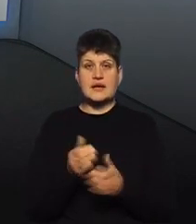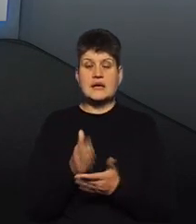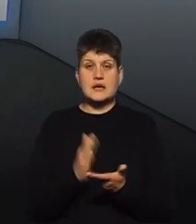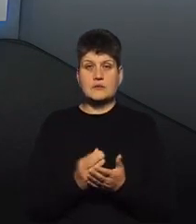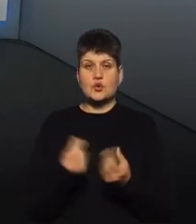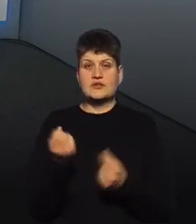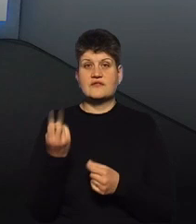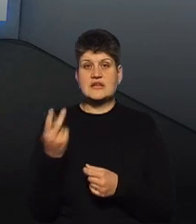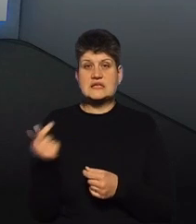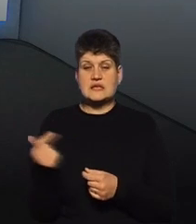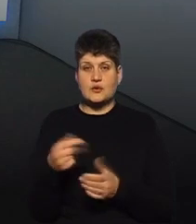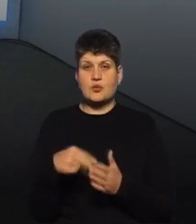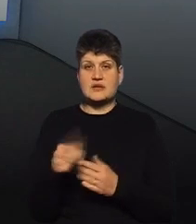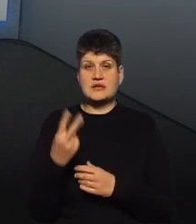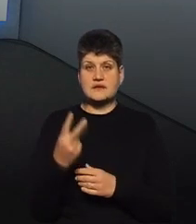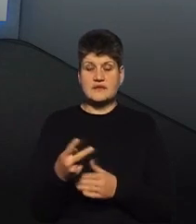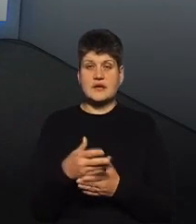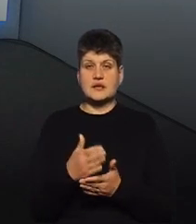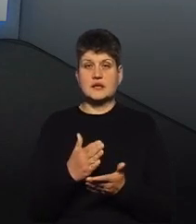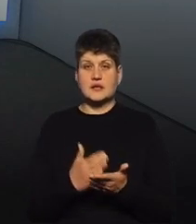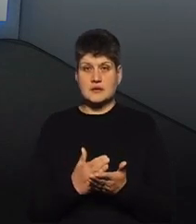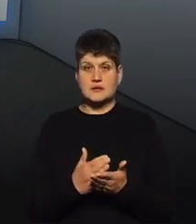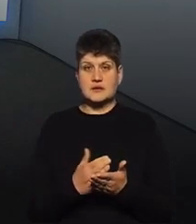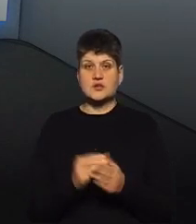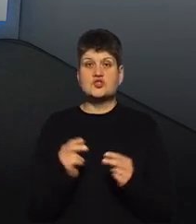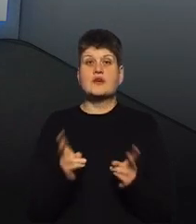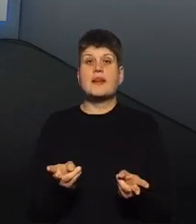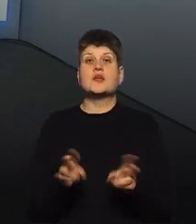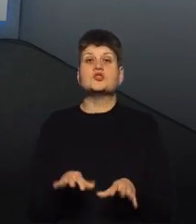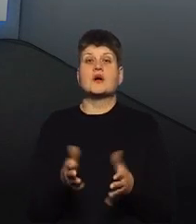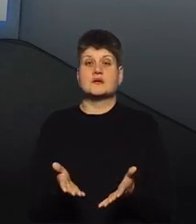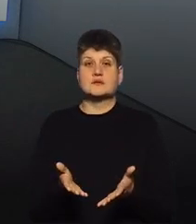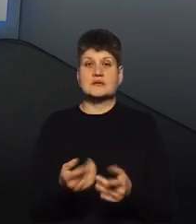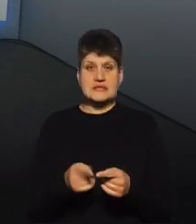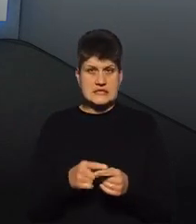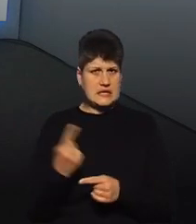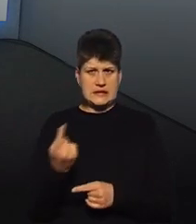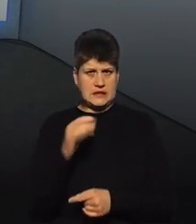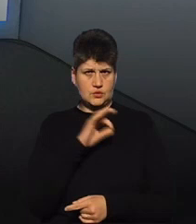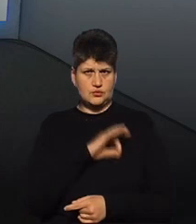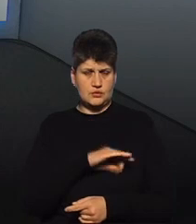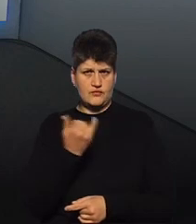Купити ці пуханки хліба і вона з чим лишається? Це єдиний дохід вашої мами? Так.